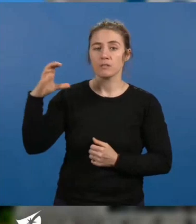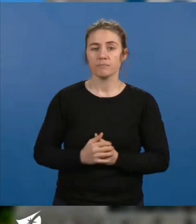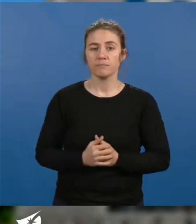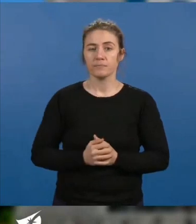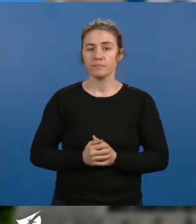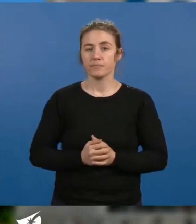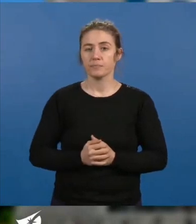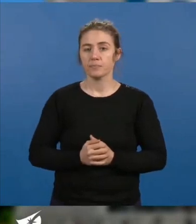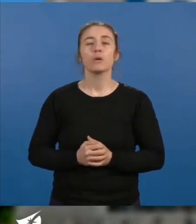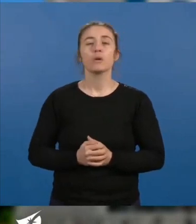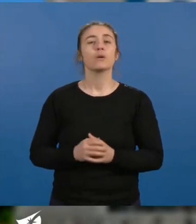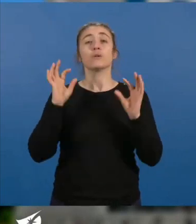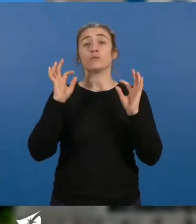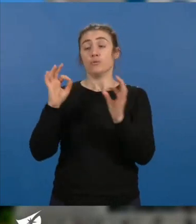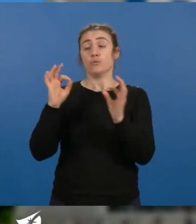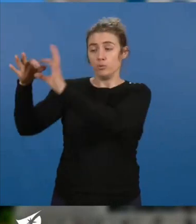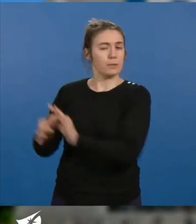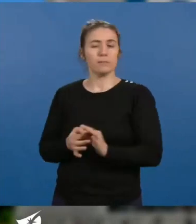...poursuivre dans la même tonalité,